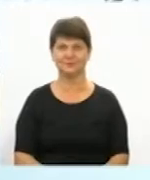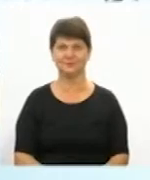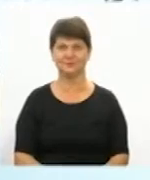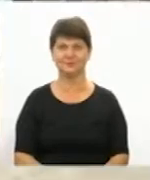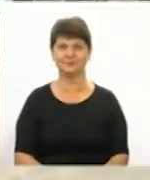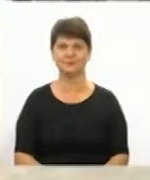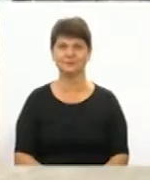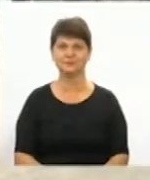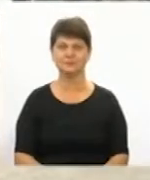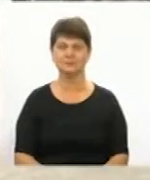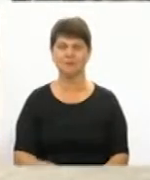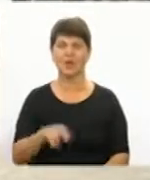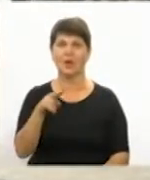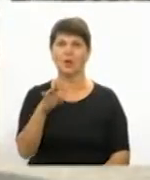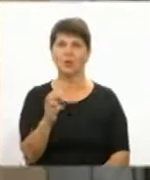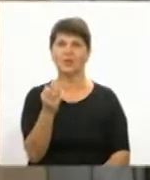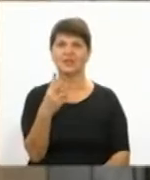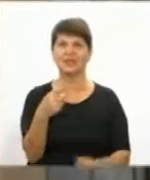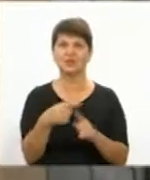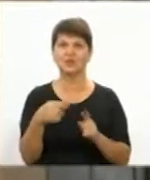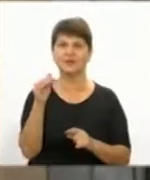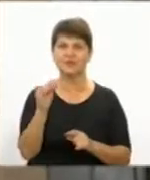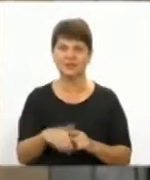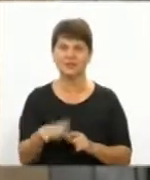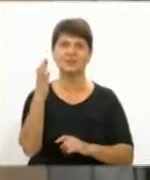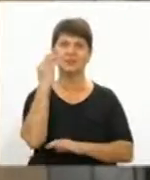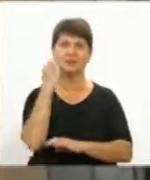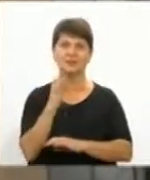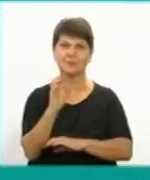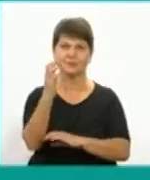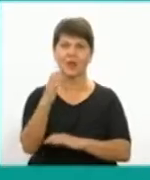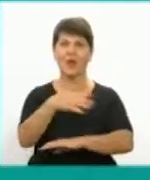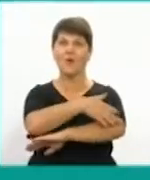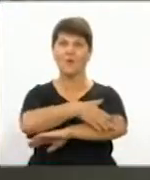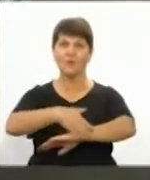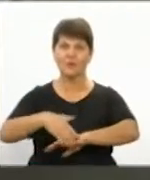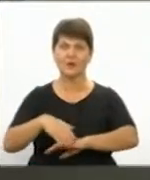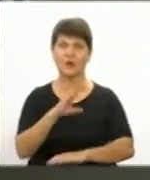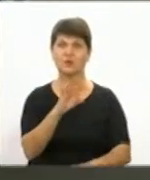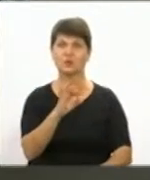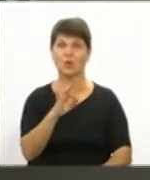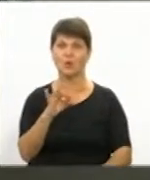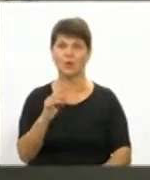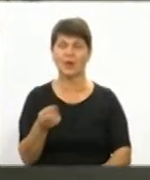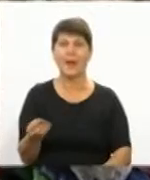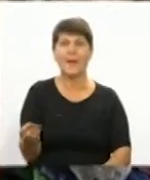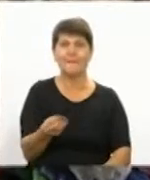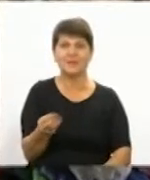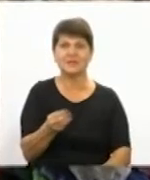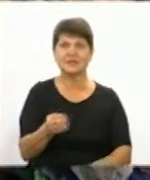Платани по 13 з половиною тисяч гривень з'являться у Вінниці на Соборній. Із піску, плівки та